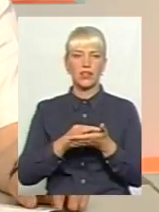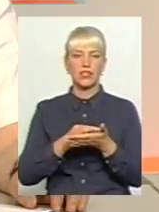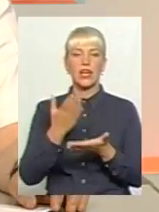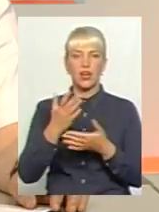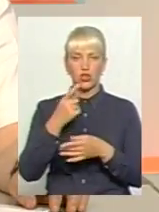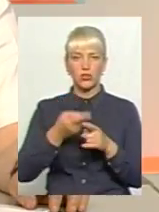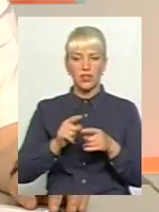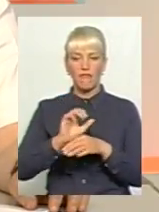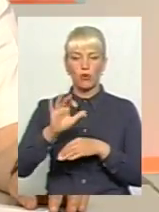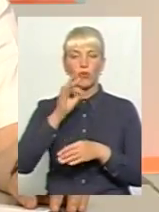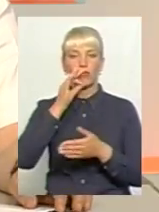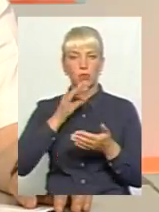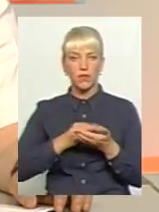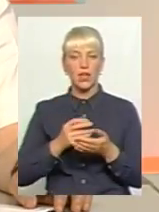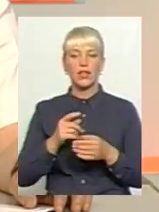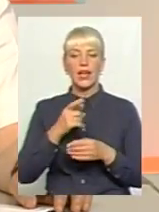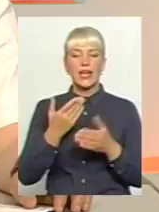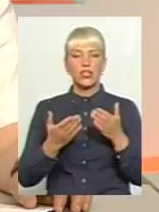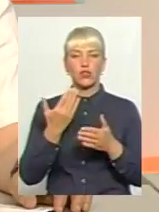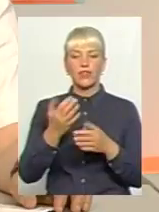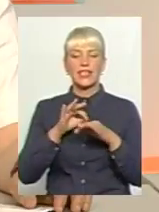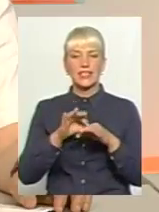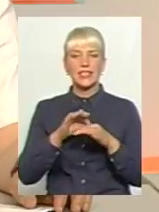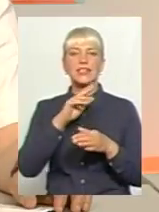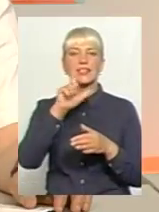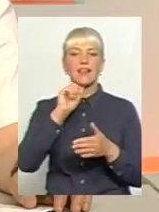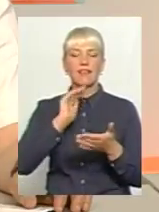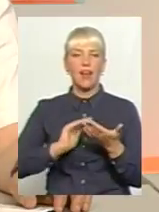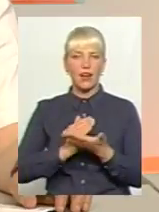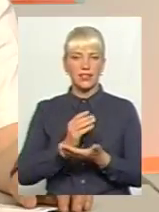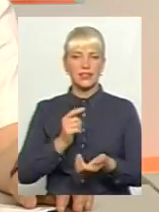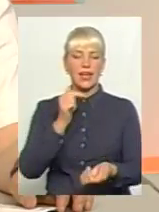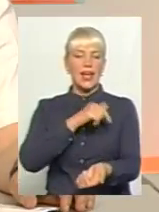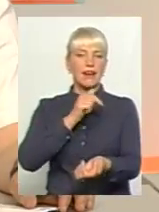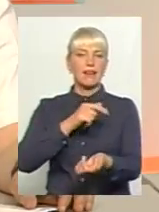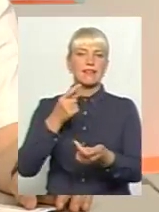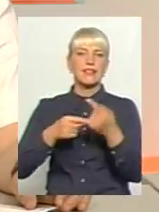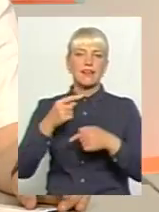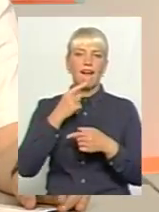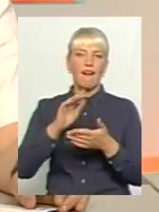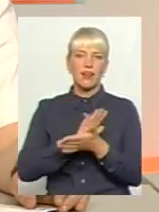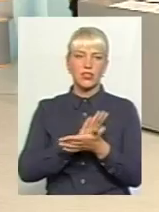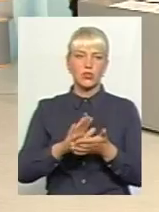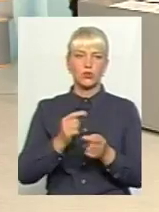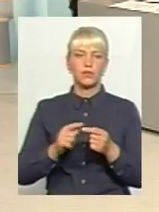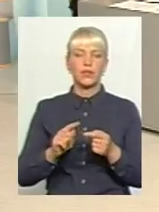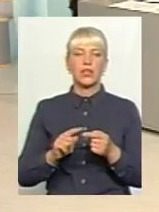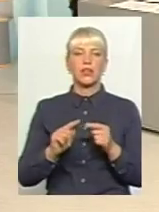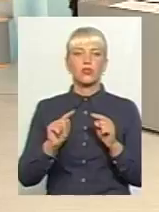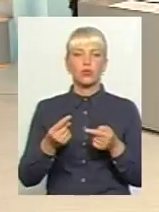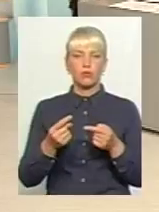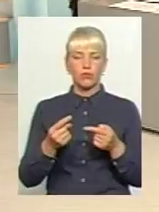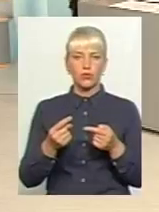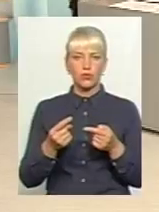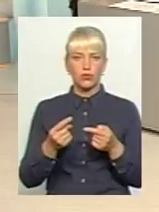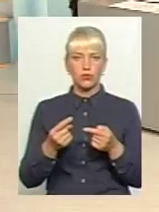виробник, він несе відповідальність за якість діалізу і він не може гарантувати якості діалізу на інших розхідних. Тому така є, ну,